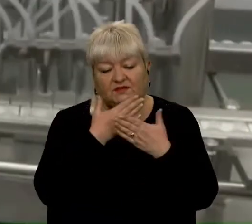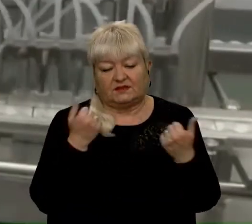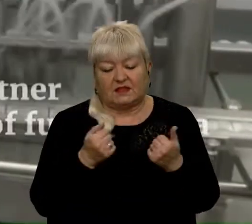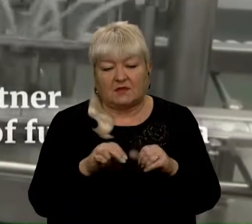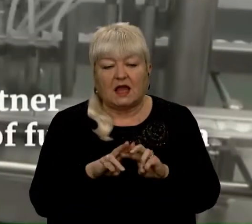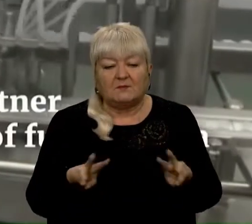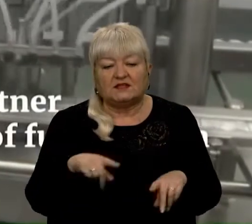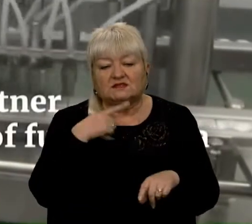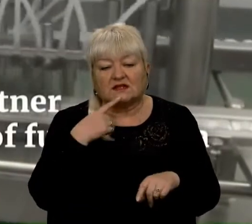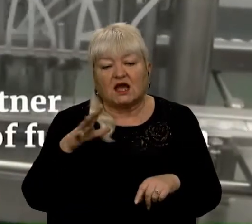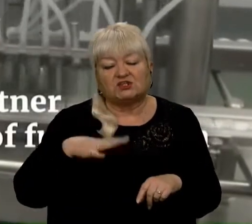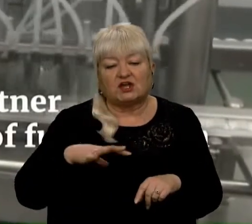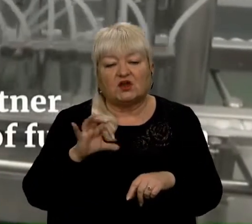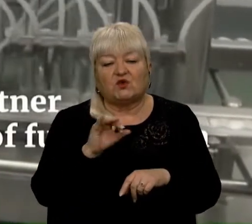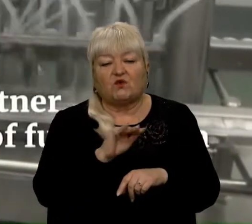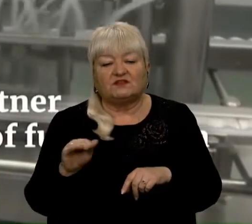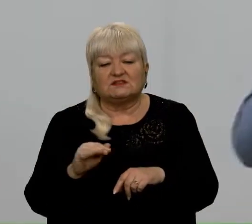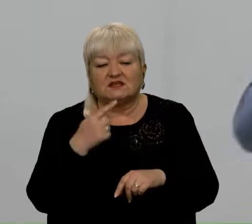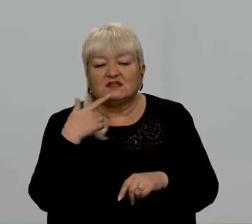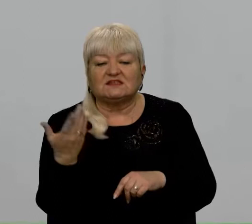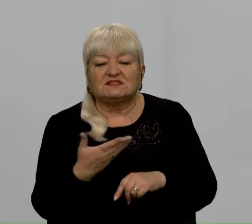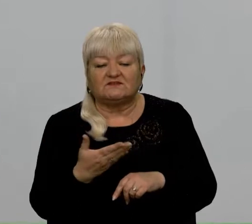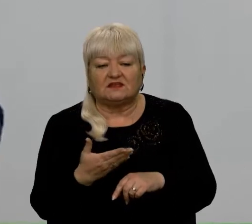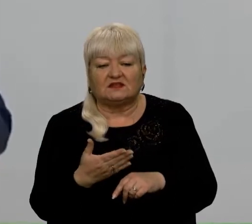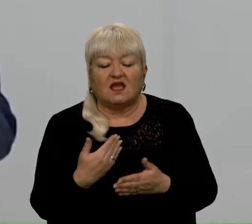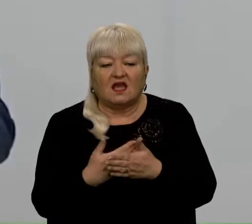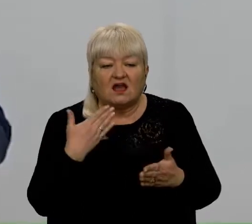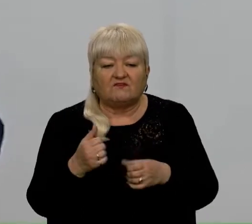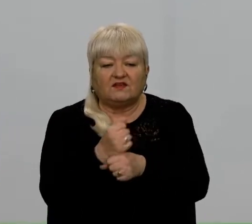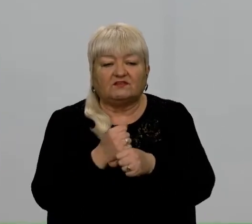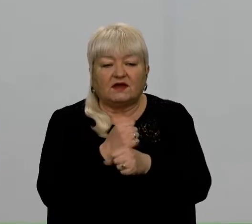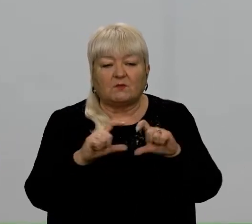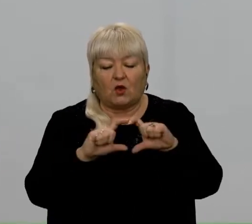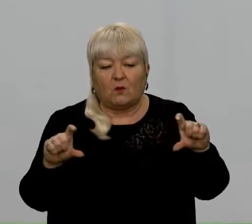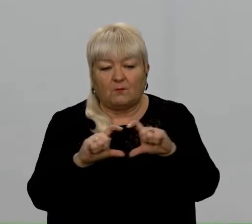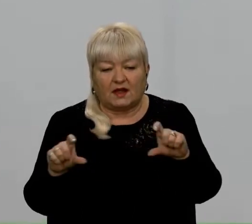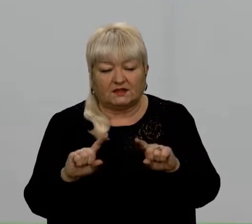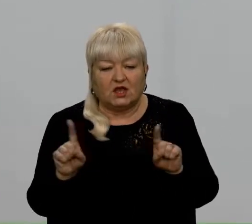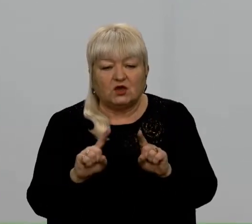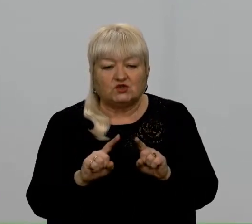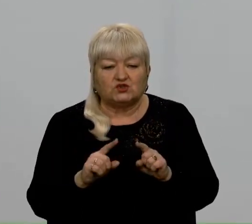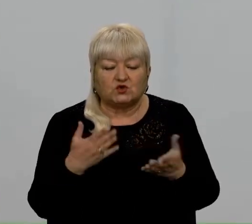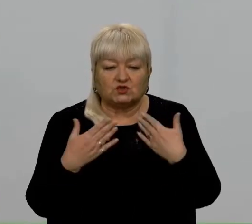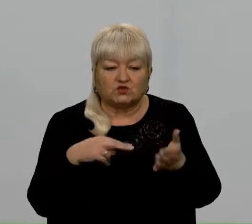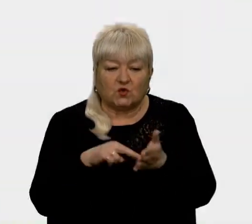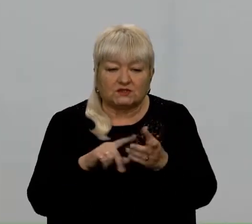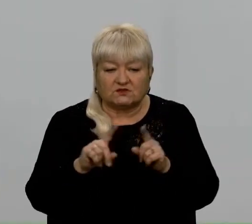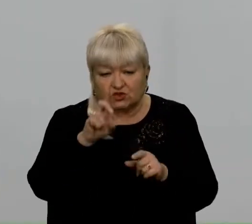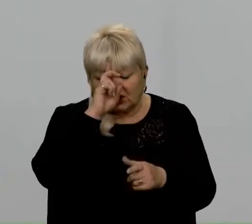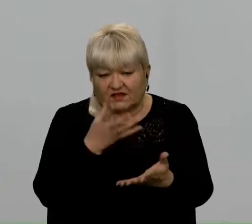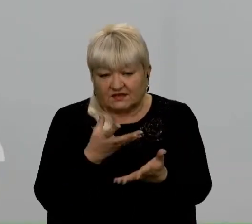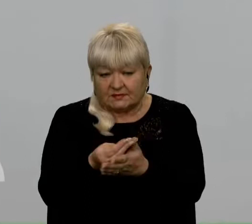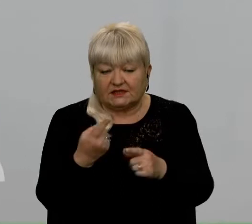чекають офіційний звіт від фармкомпанії. Що стосується коштів, які держава заплатила за цю вакцину,